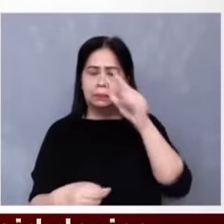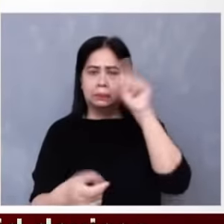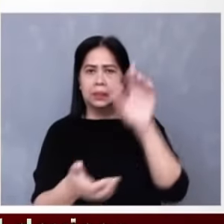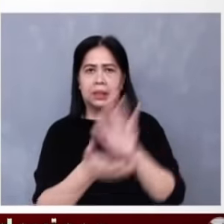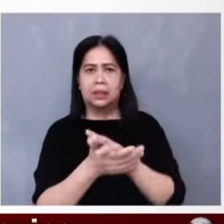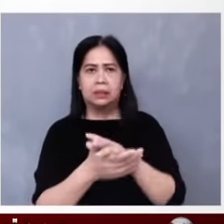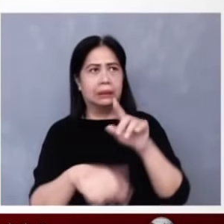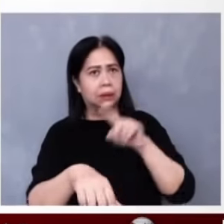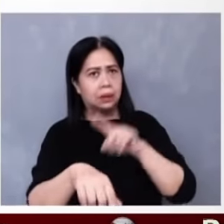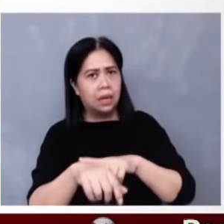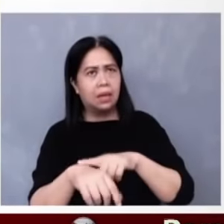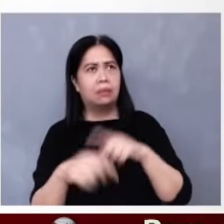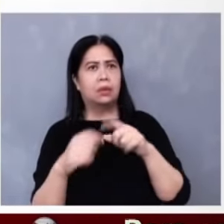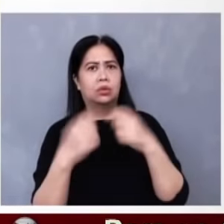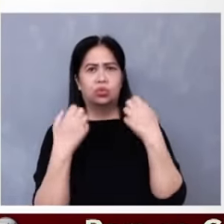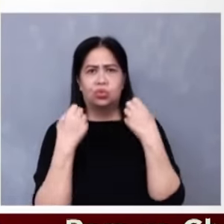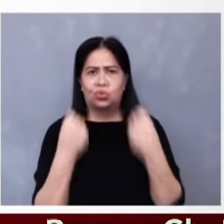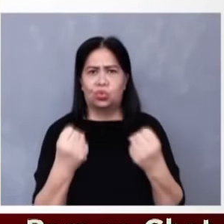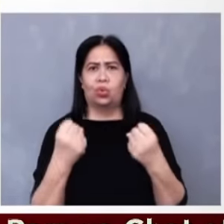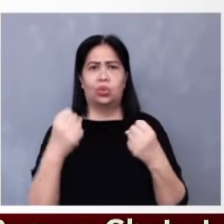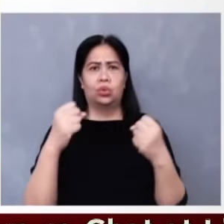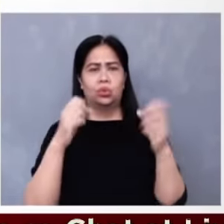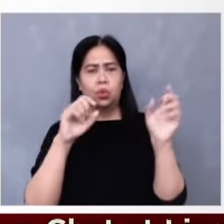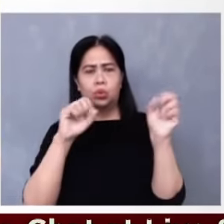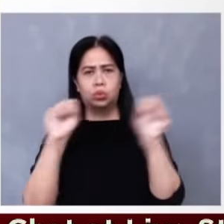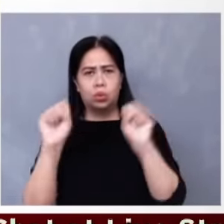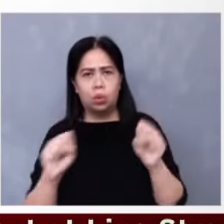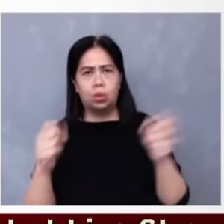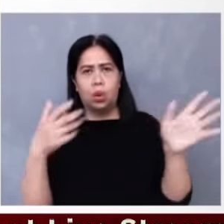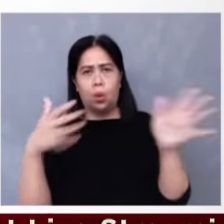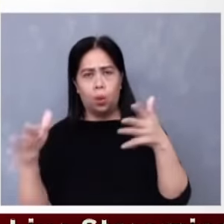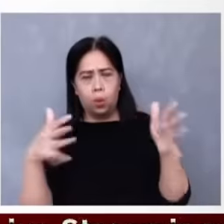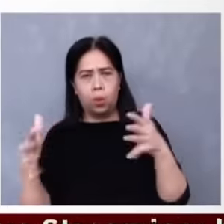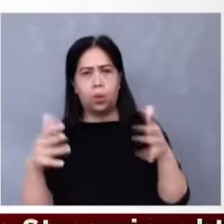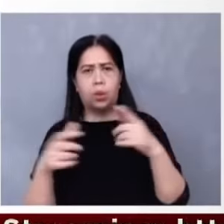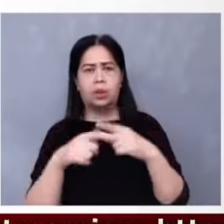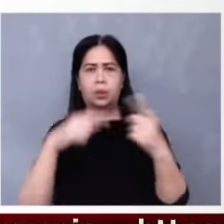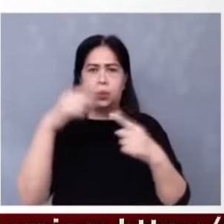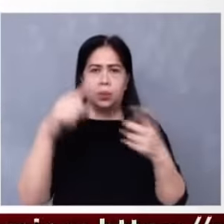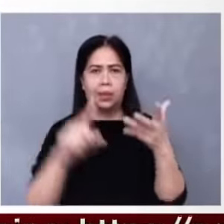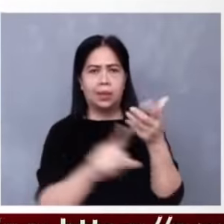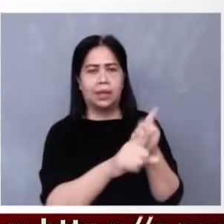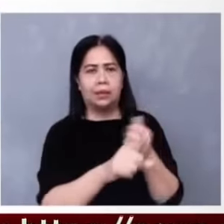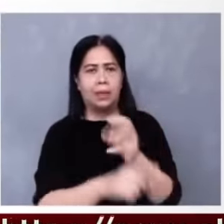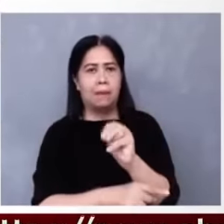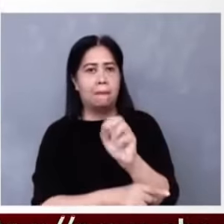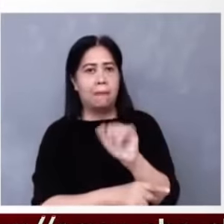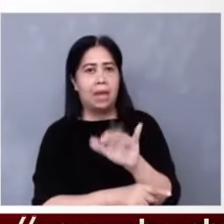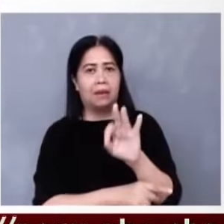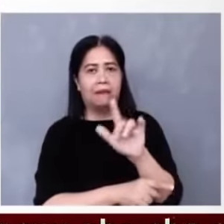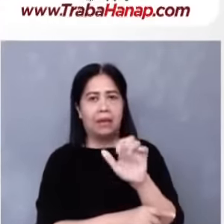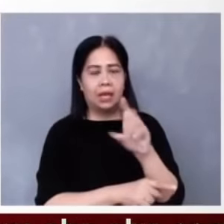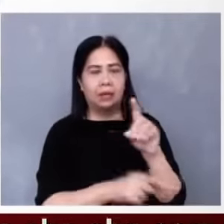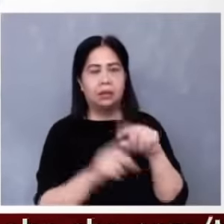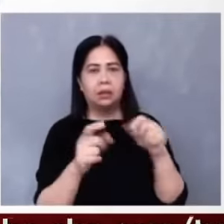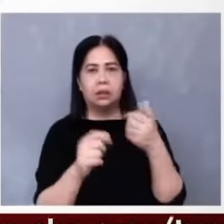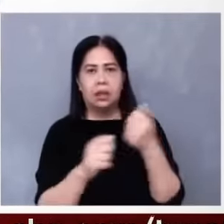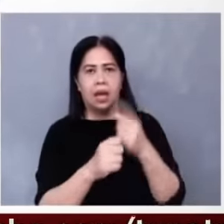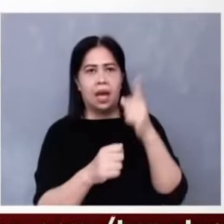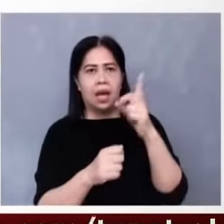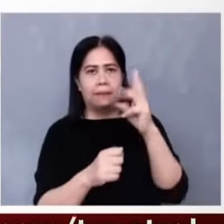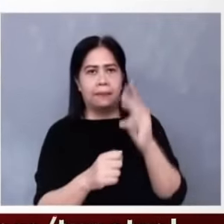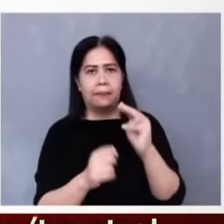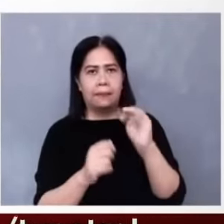this, the intensity of the storms, and then the one central tornado that hit Mayfield, its path was almost 200 miles long.